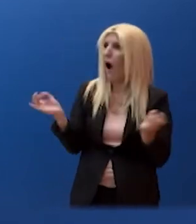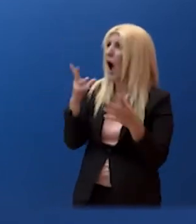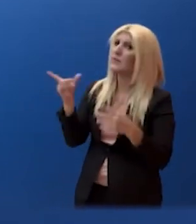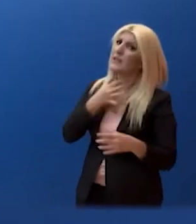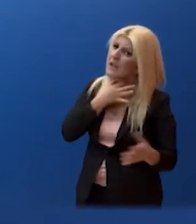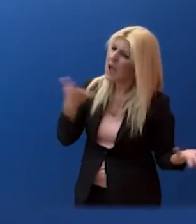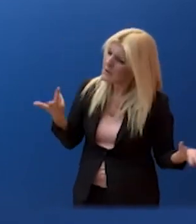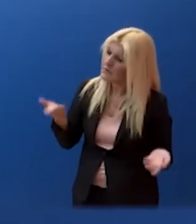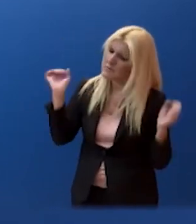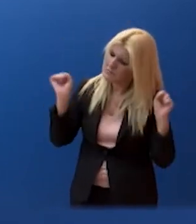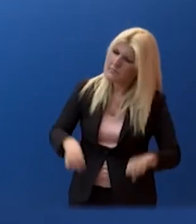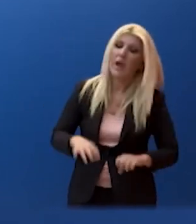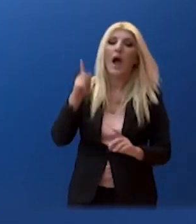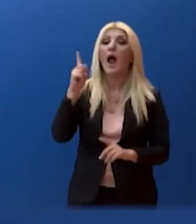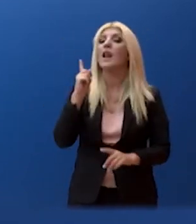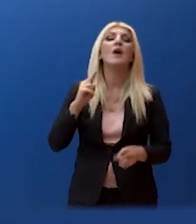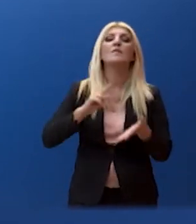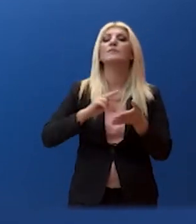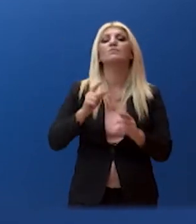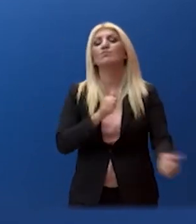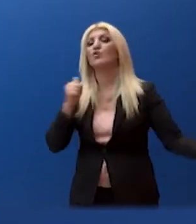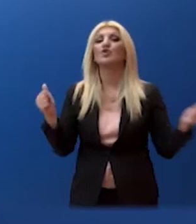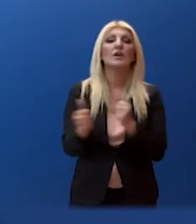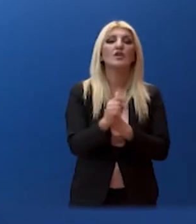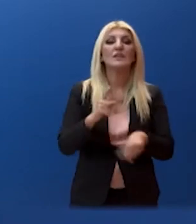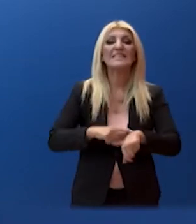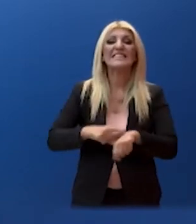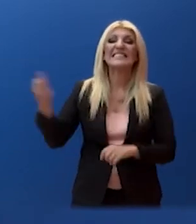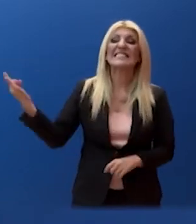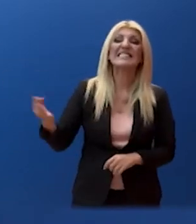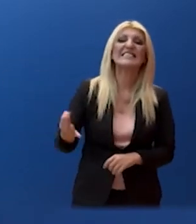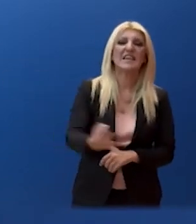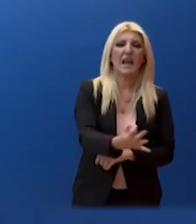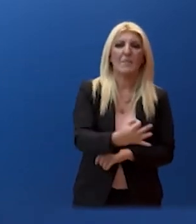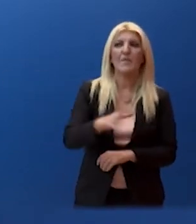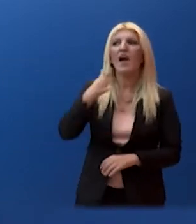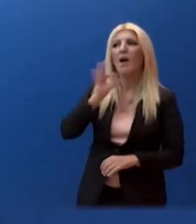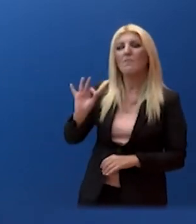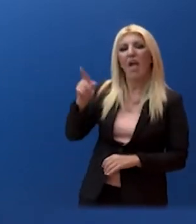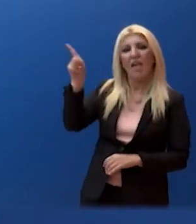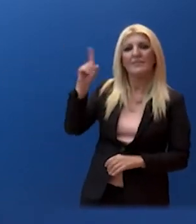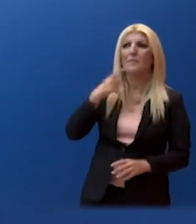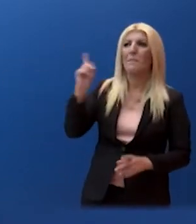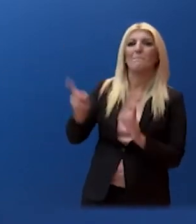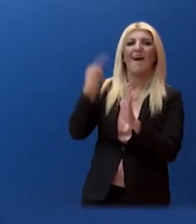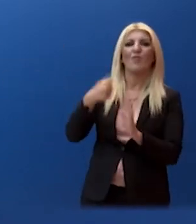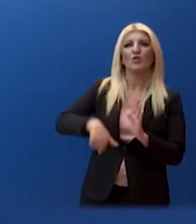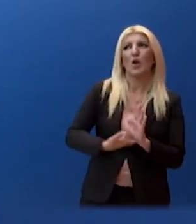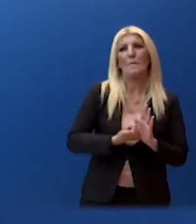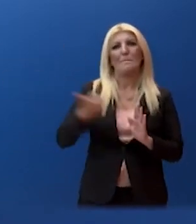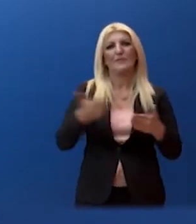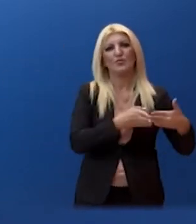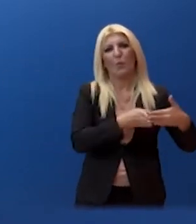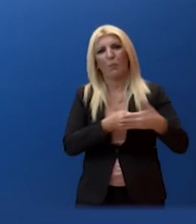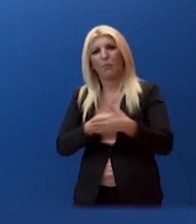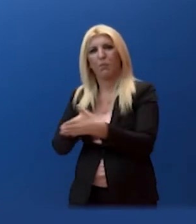γίνει. Προέχει όμως η ζυνέπεια και η συνέχεια στην έπρακτη αποκλιμάκωση από ολευράς Τουρκίας. Παρακαλώ, κύριε